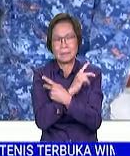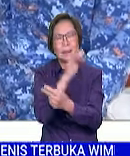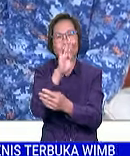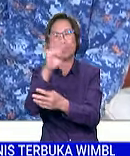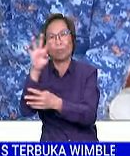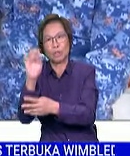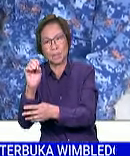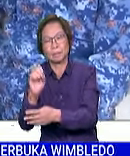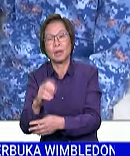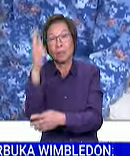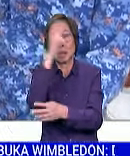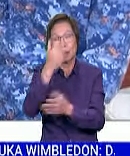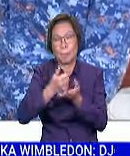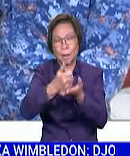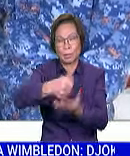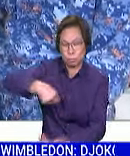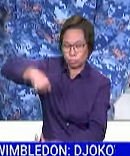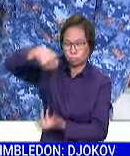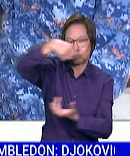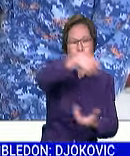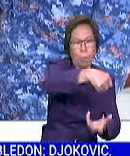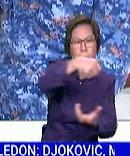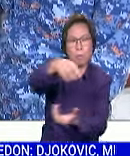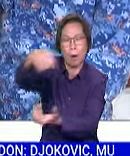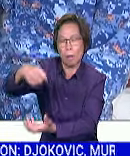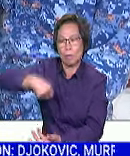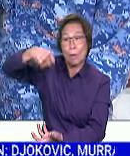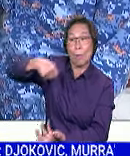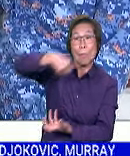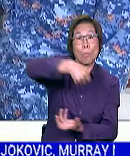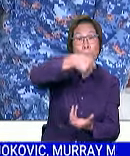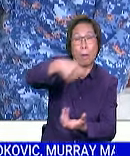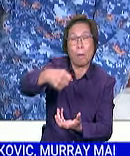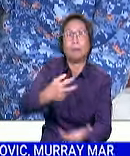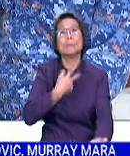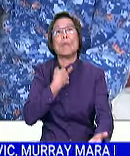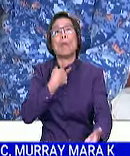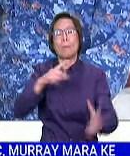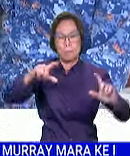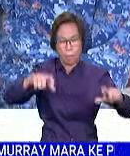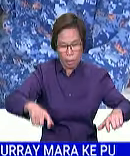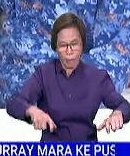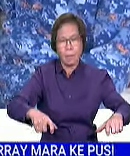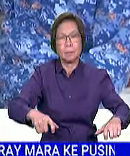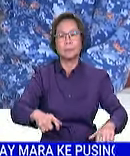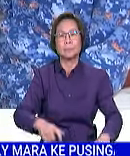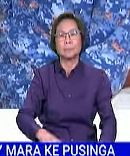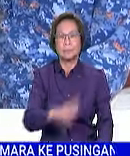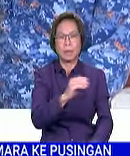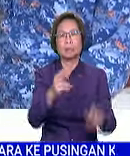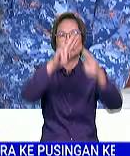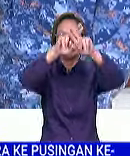Kerajaan juga telah memberikan bantuan bakul makanan ini kepada penduduk yang terjejas dalam PKPD dan juga home quarantine.